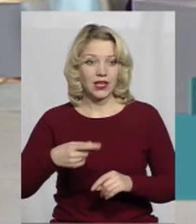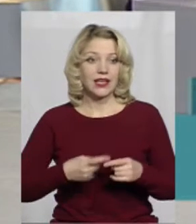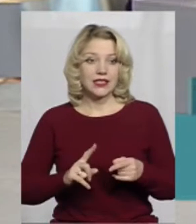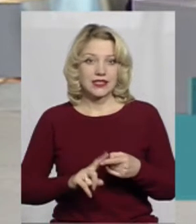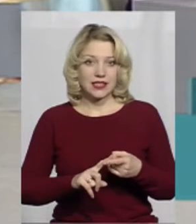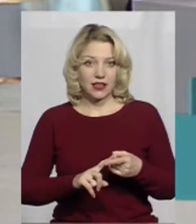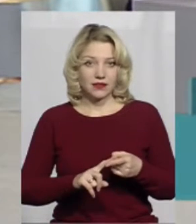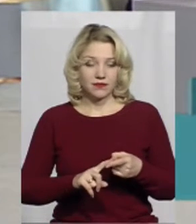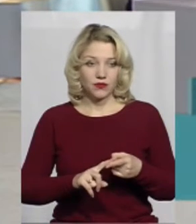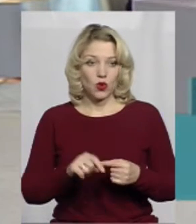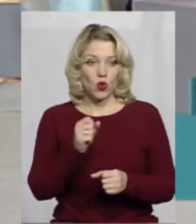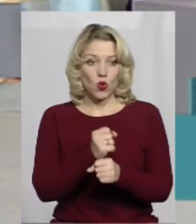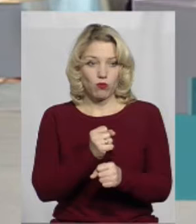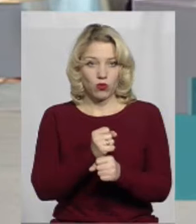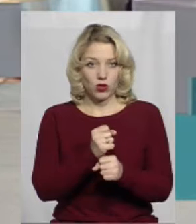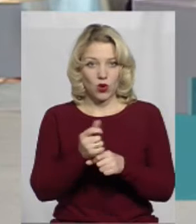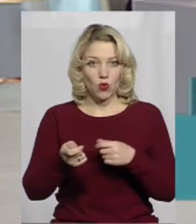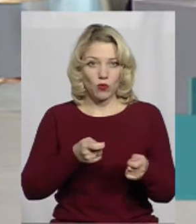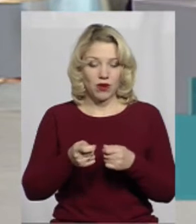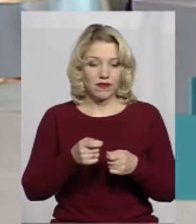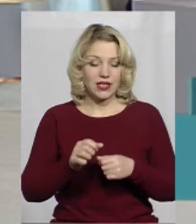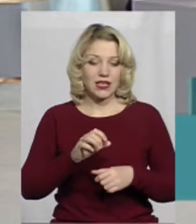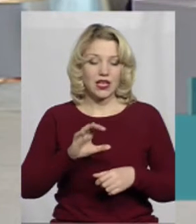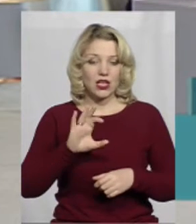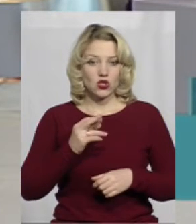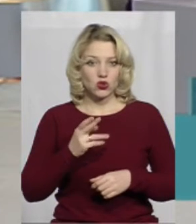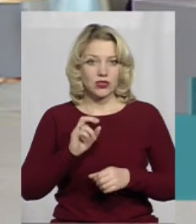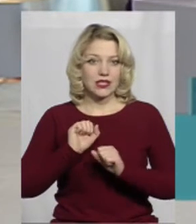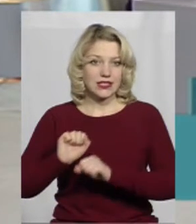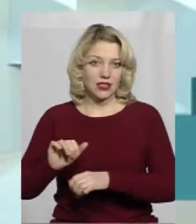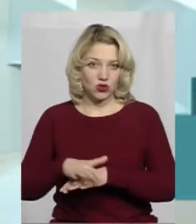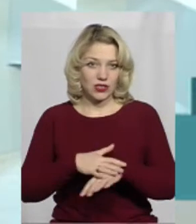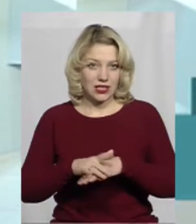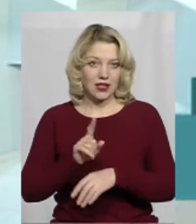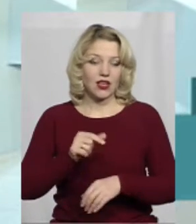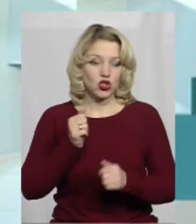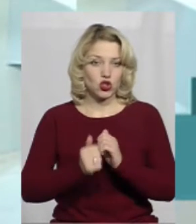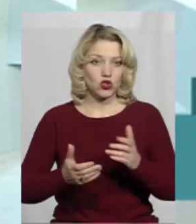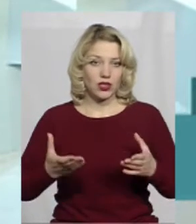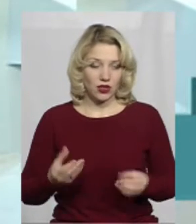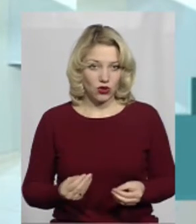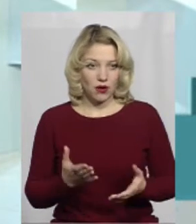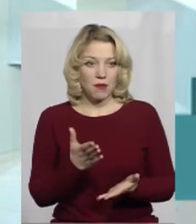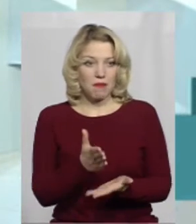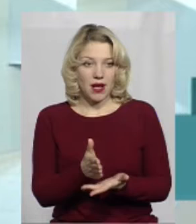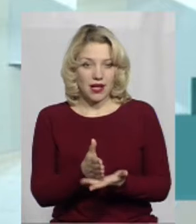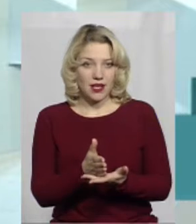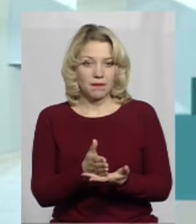це, скажімо так, робота управління соціального захисту населення, яке щоденно має